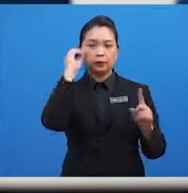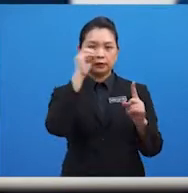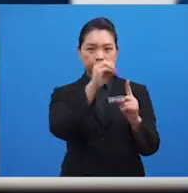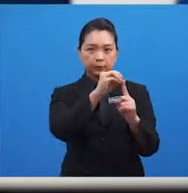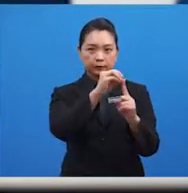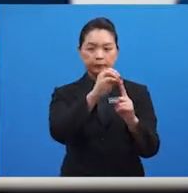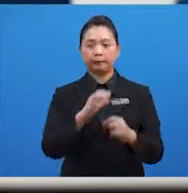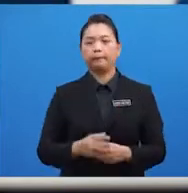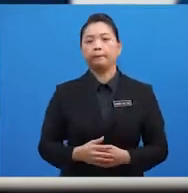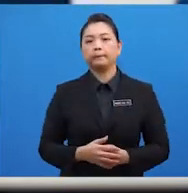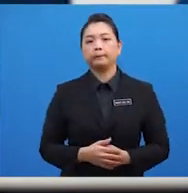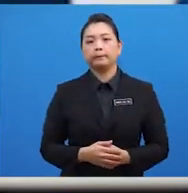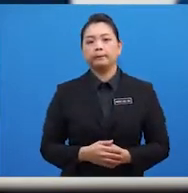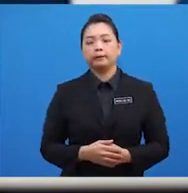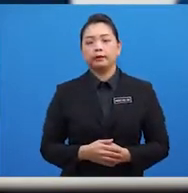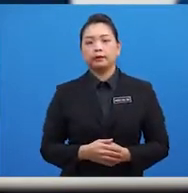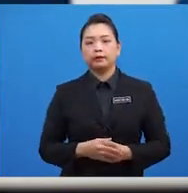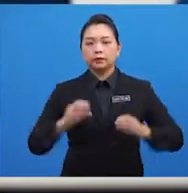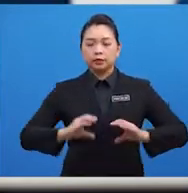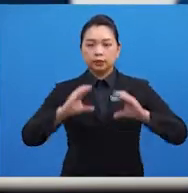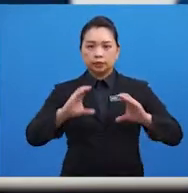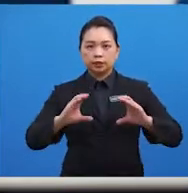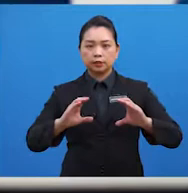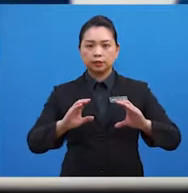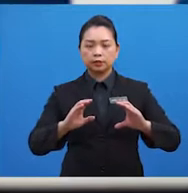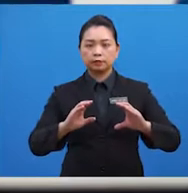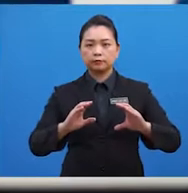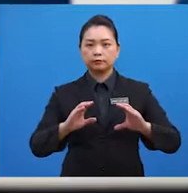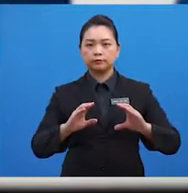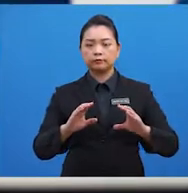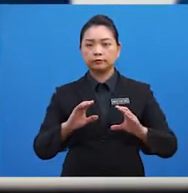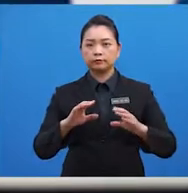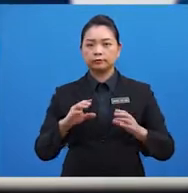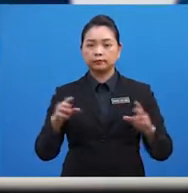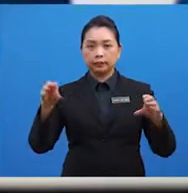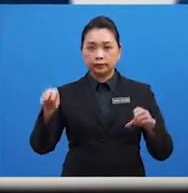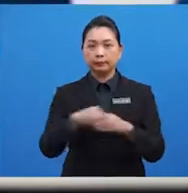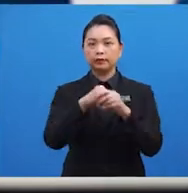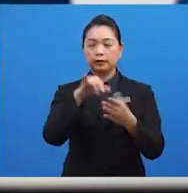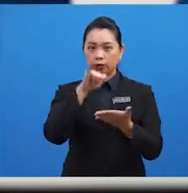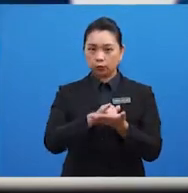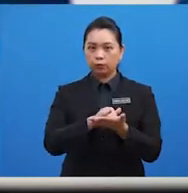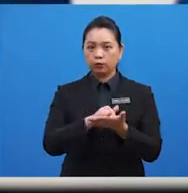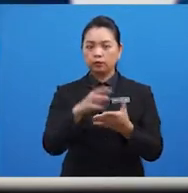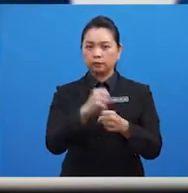objektif penubuhannya. secara tidak langsung penglibatan ini dapat memantapkan lagi